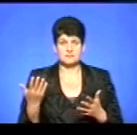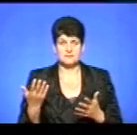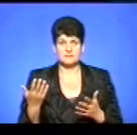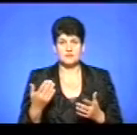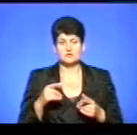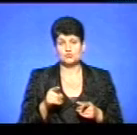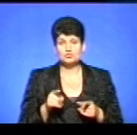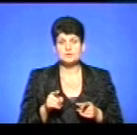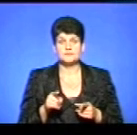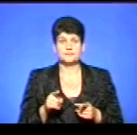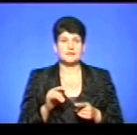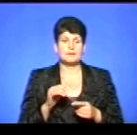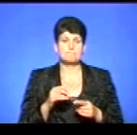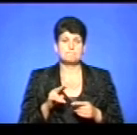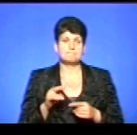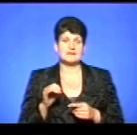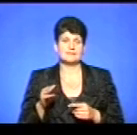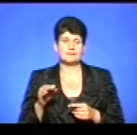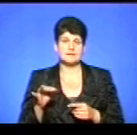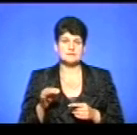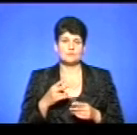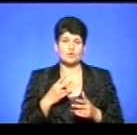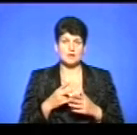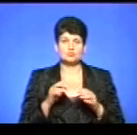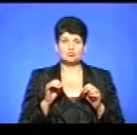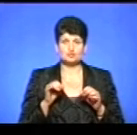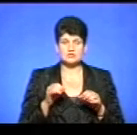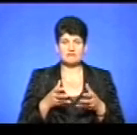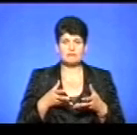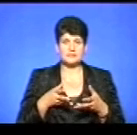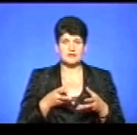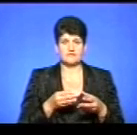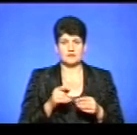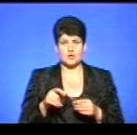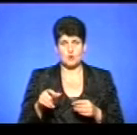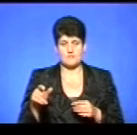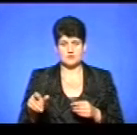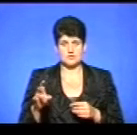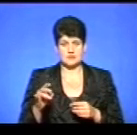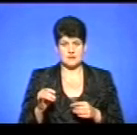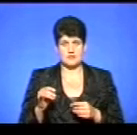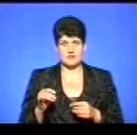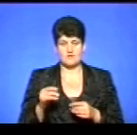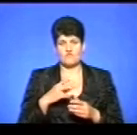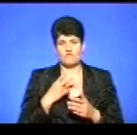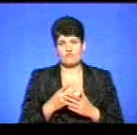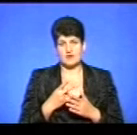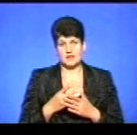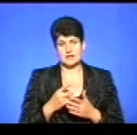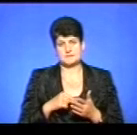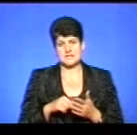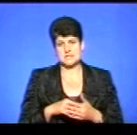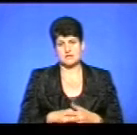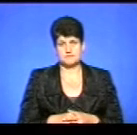інструмент петицій, він показує можливість і широку можливість впливання громадськості на зовнішній вигляд, тому числі, міста.